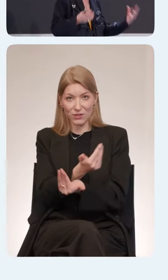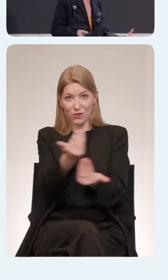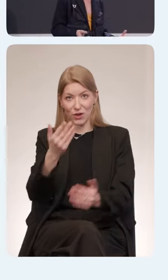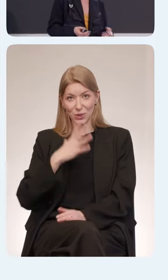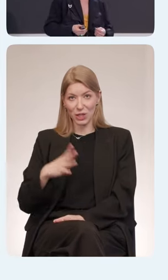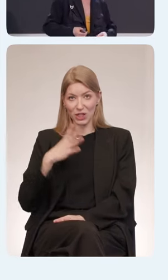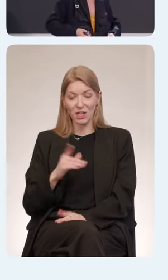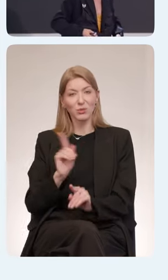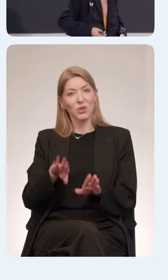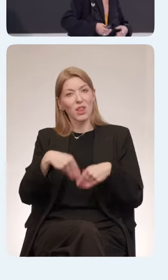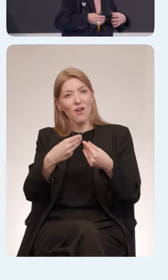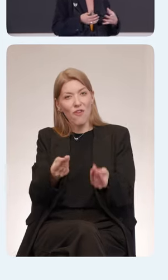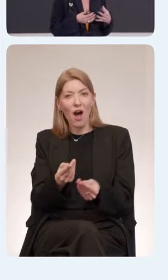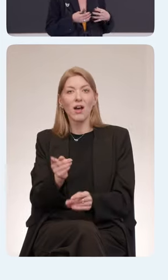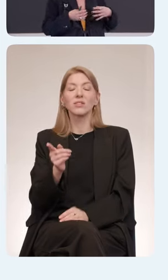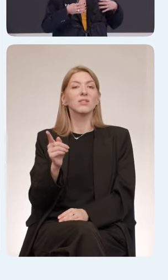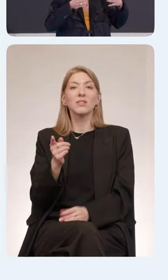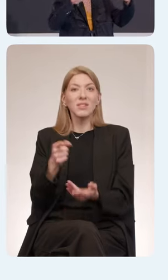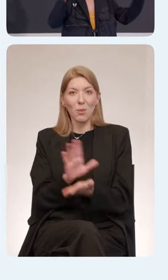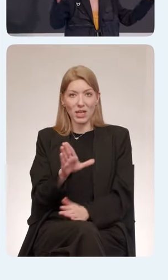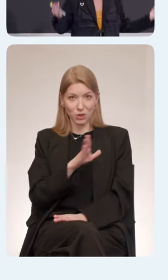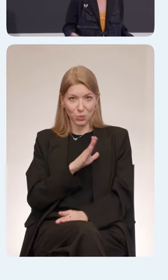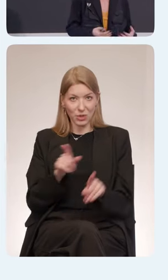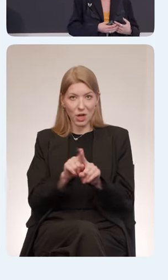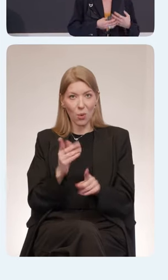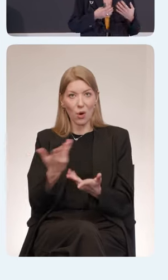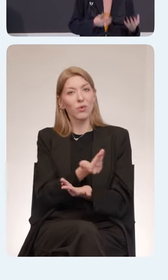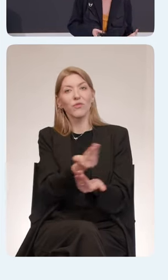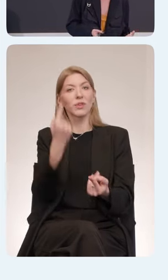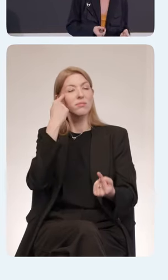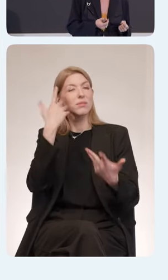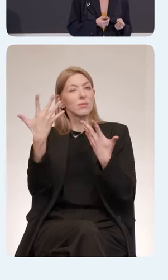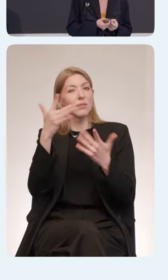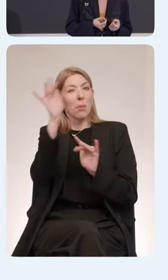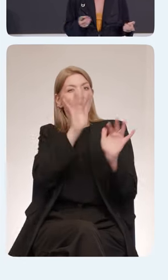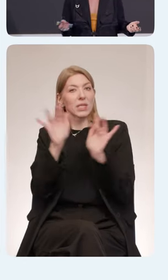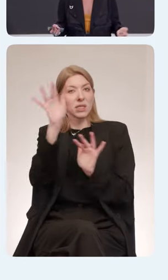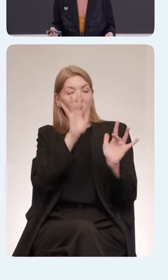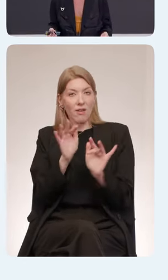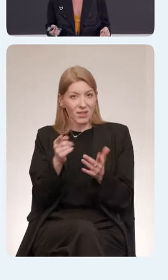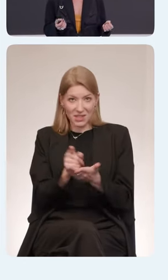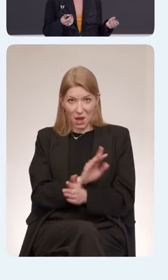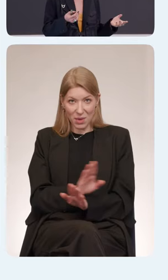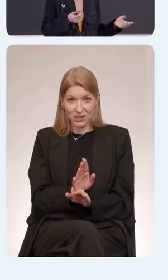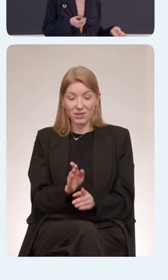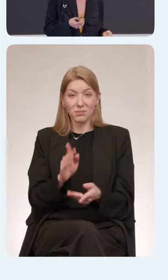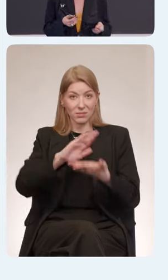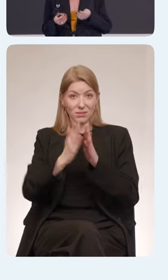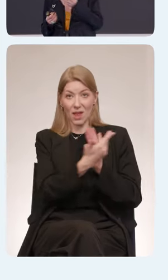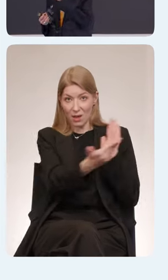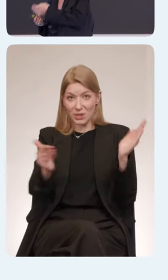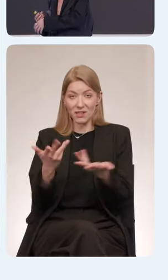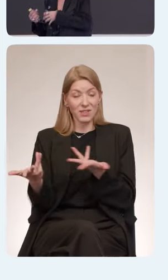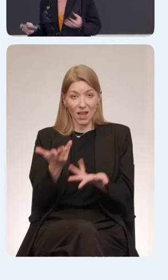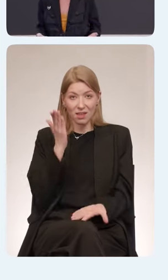что-то давать, она не обязана быть такой, какой мы вот ее себе представили и теперь вот так. Она такая, какая и есть, обстоятельства меняются,